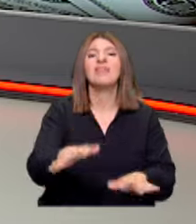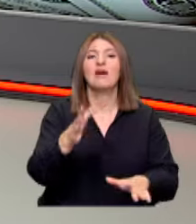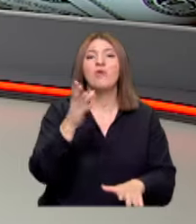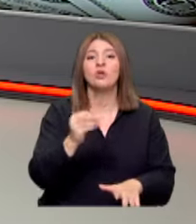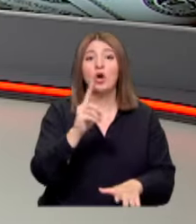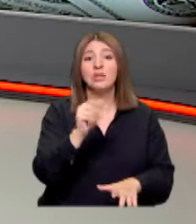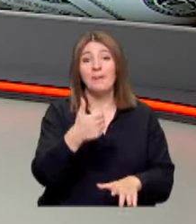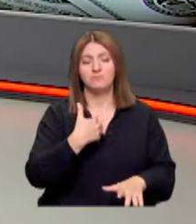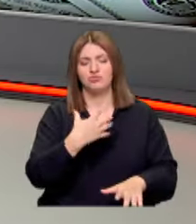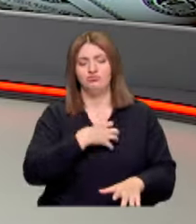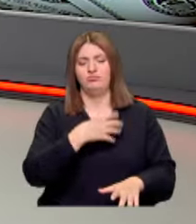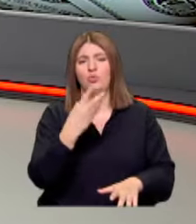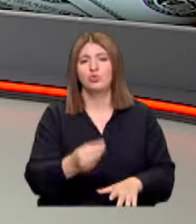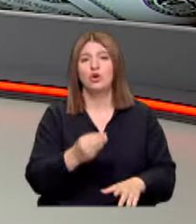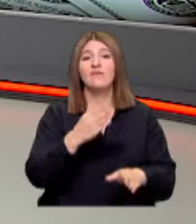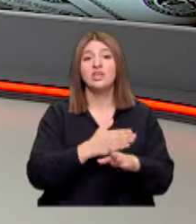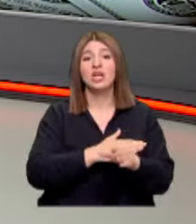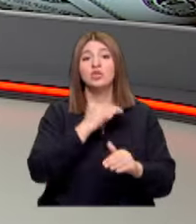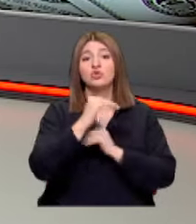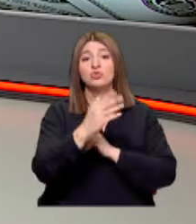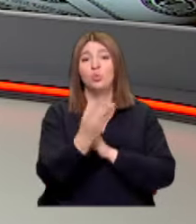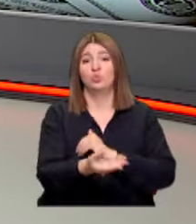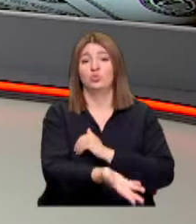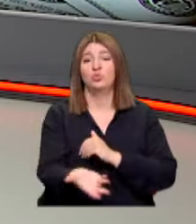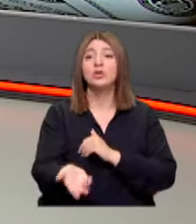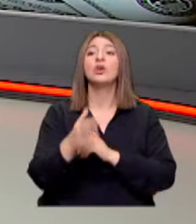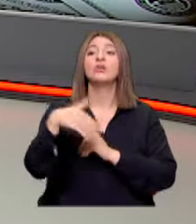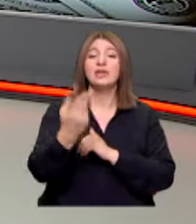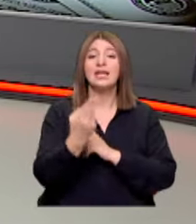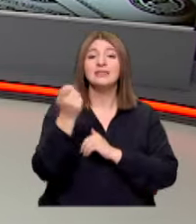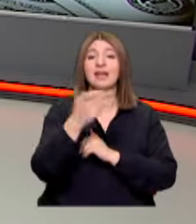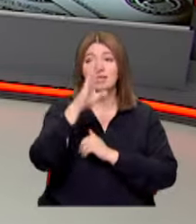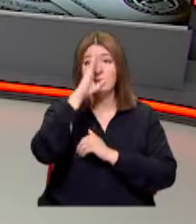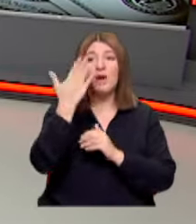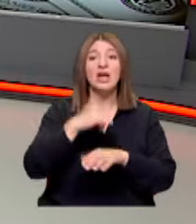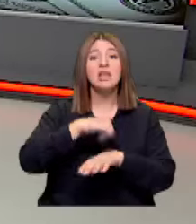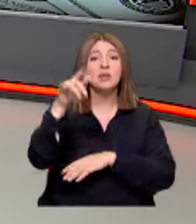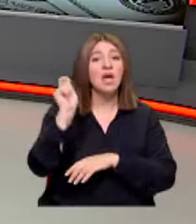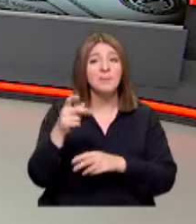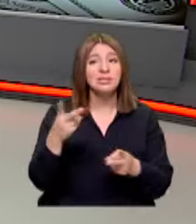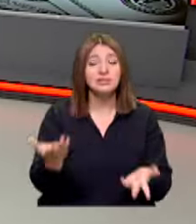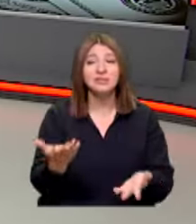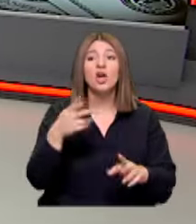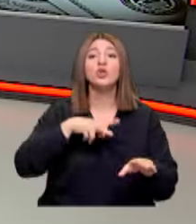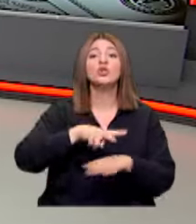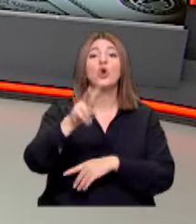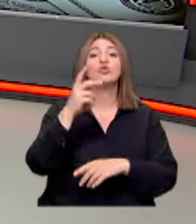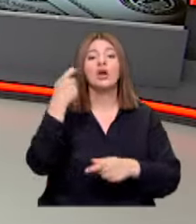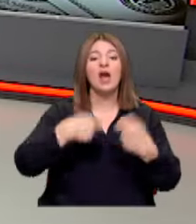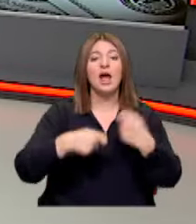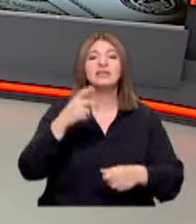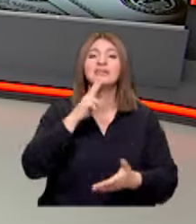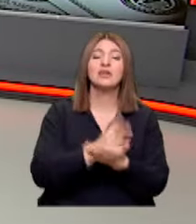Bizim olurdu, yurttaşın, halkın köprüleri olurdu 7 adet İstanbul Havalimanı yapardık Yolcu garantisi